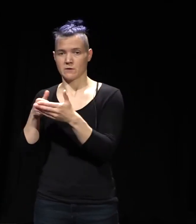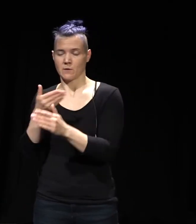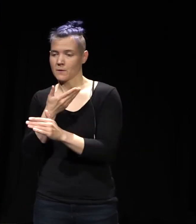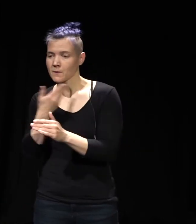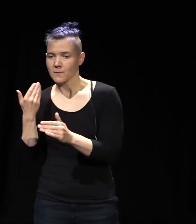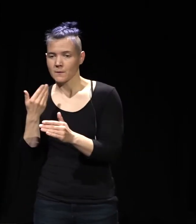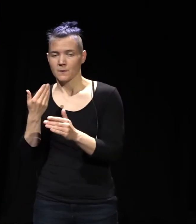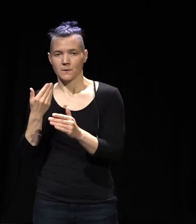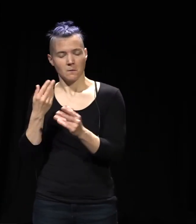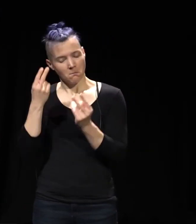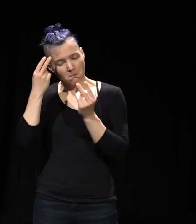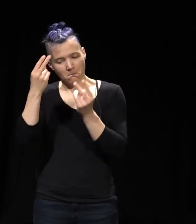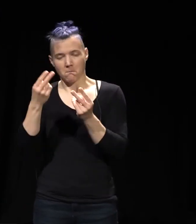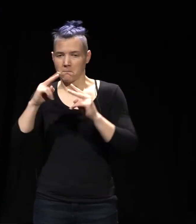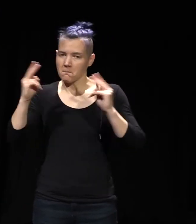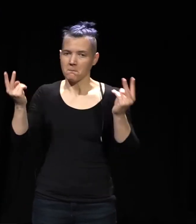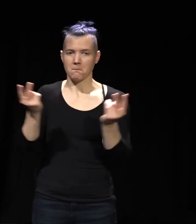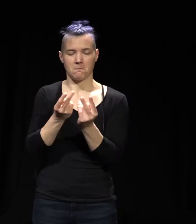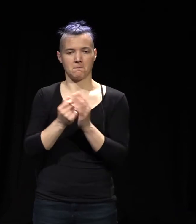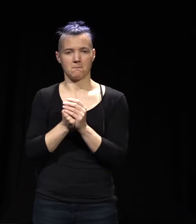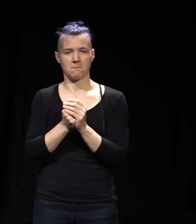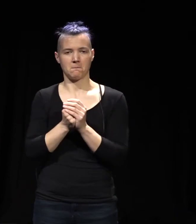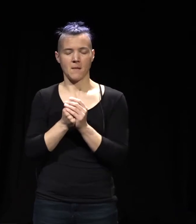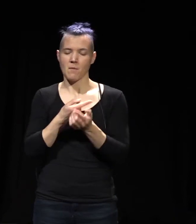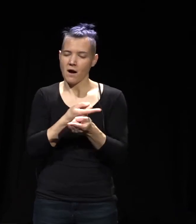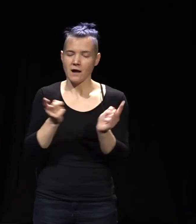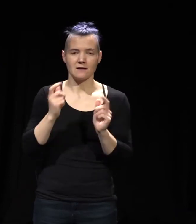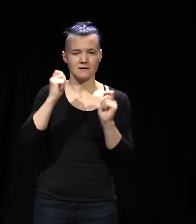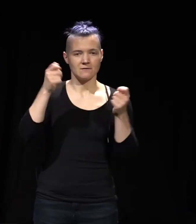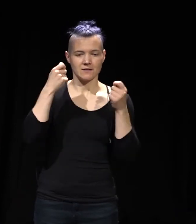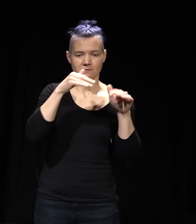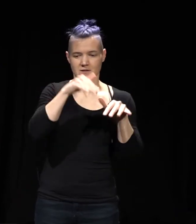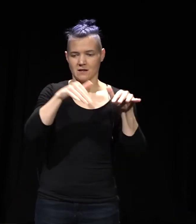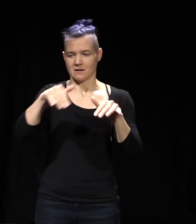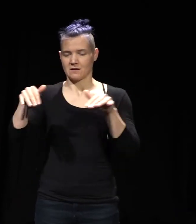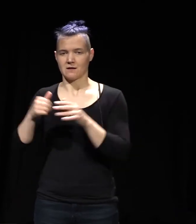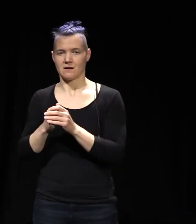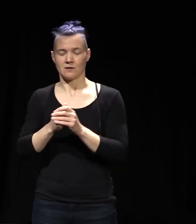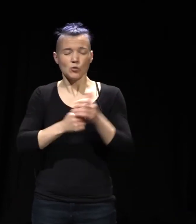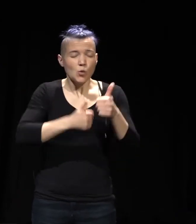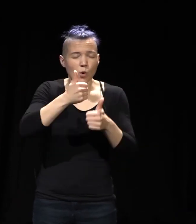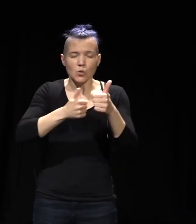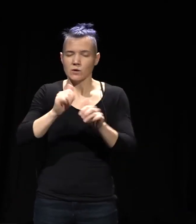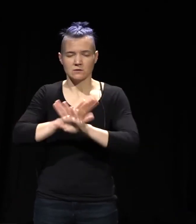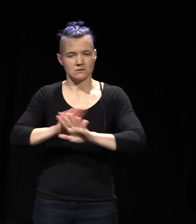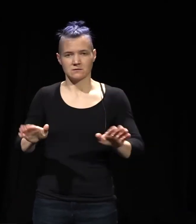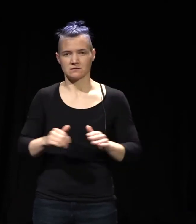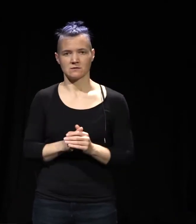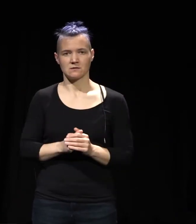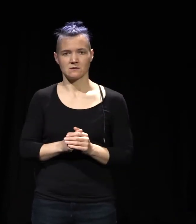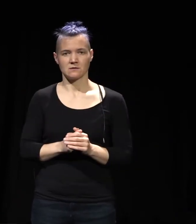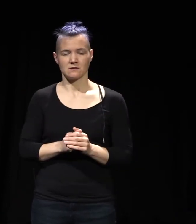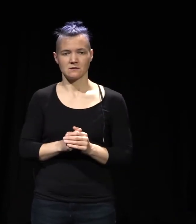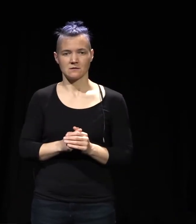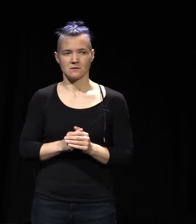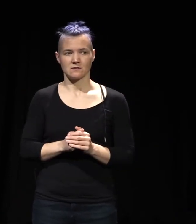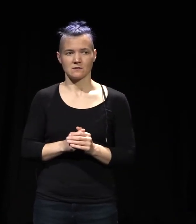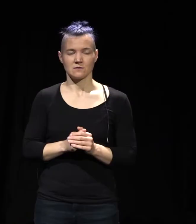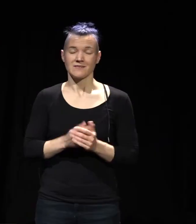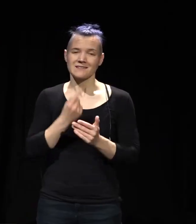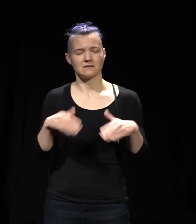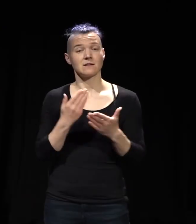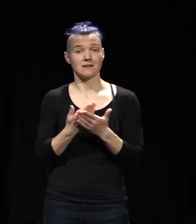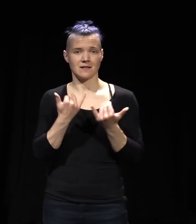Spielbetriebs, innerhalb der Festivals und nicht von Konkurrenz zu reden. Also in dem Moment, wo ich darüber rede, habe ich schon wieder eine